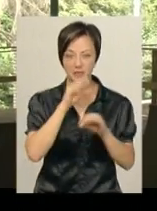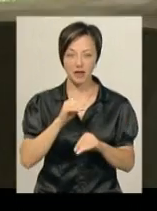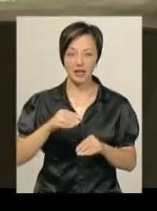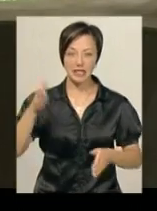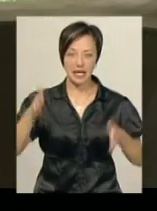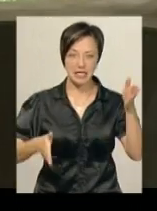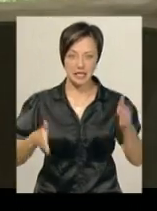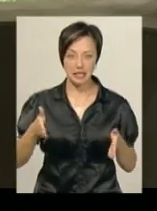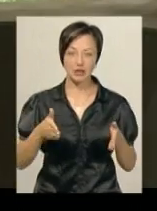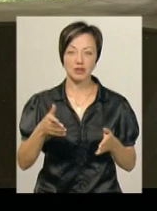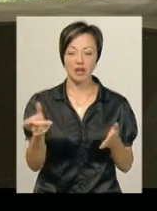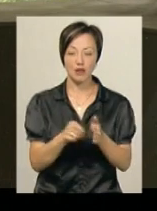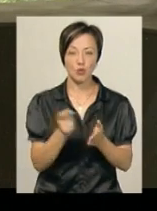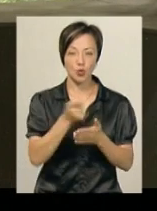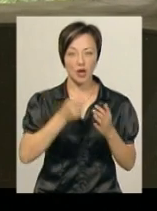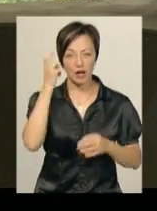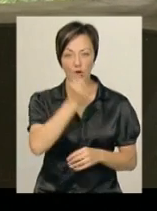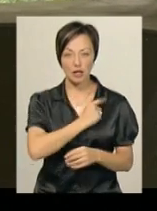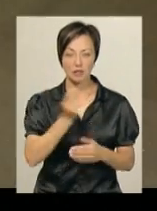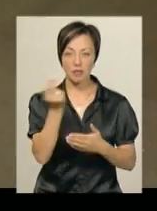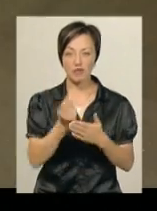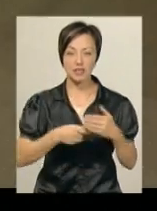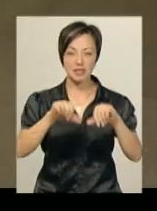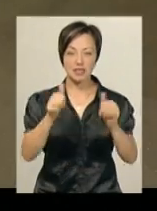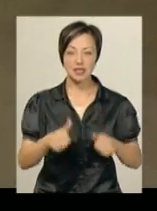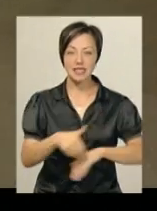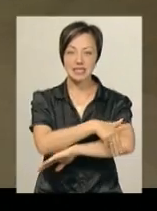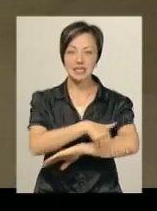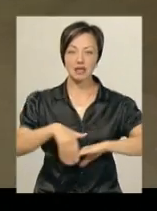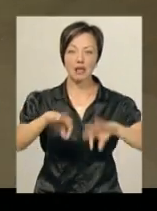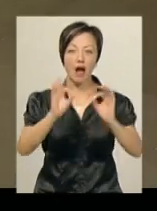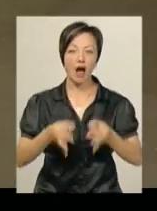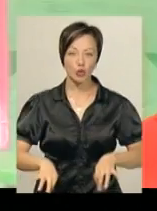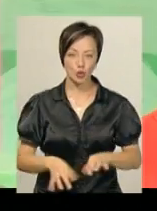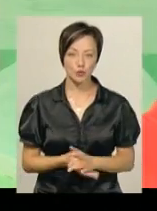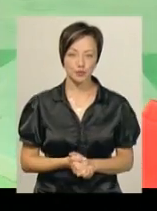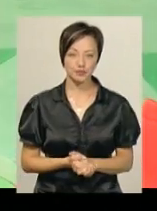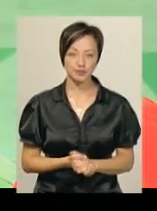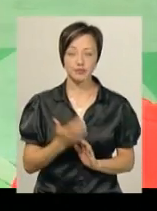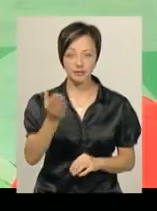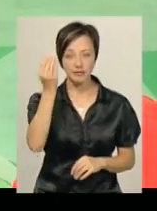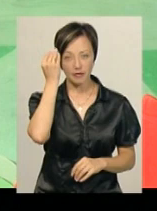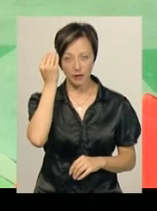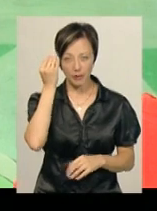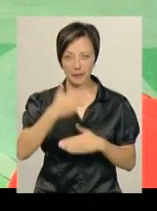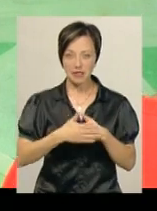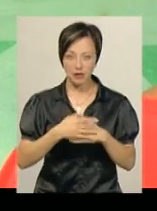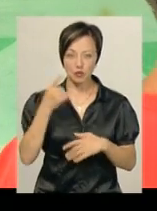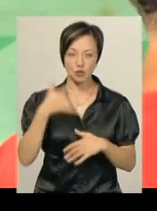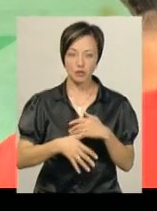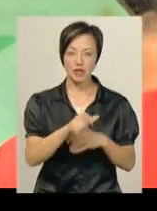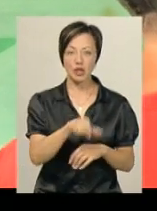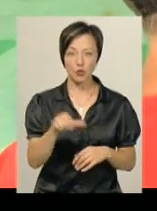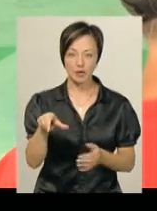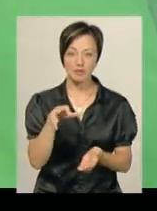разом з художниками з Києва та Одеси малюватимуть в стилі стріт-арту, розповів Андрій Зоїн. На його думку, він близький і зрозумілий